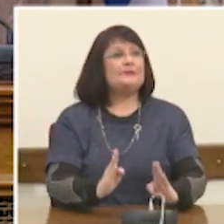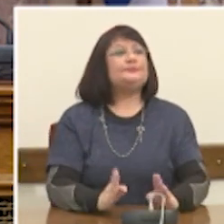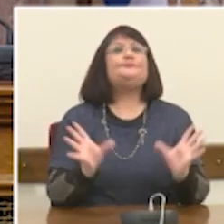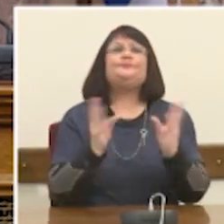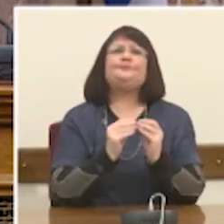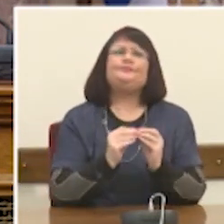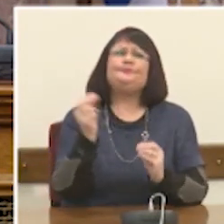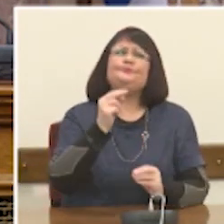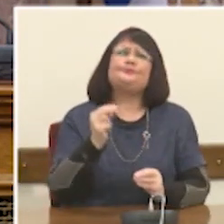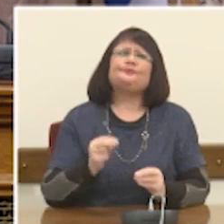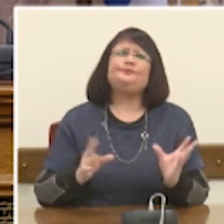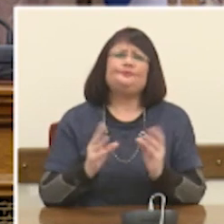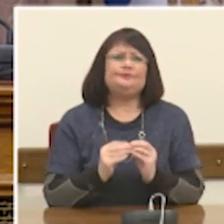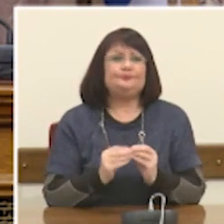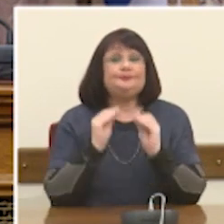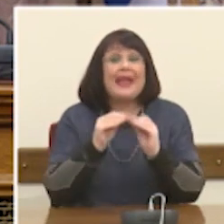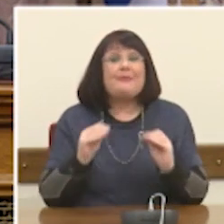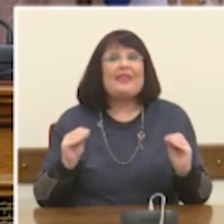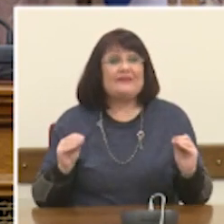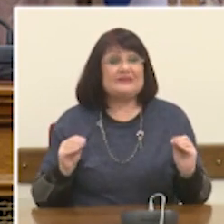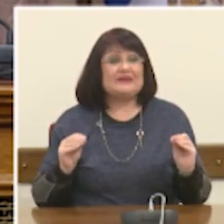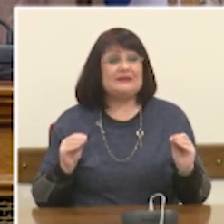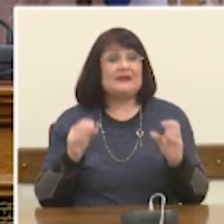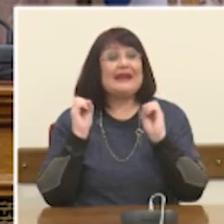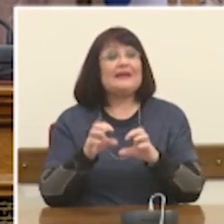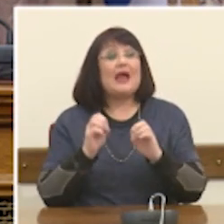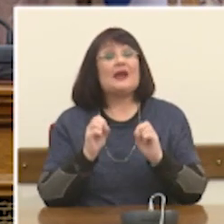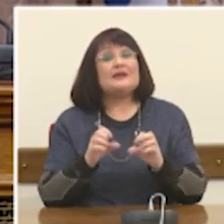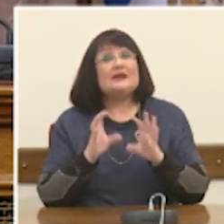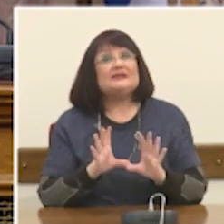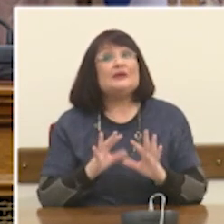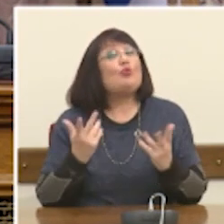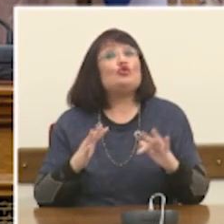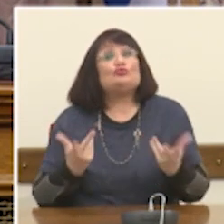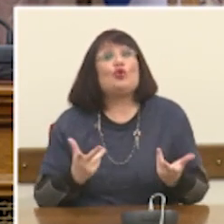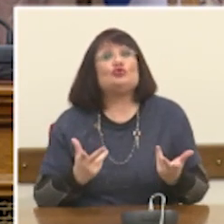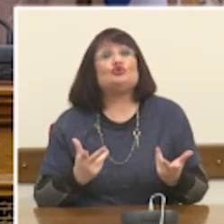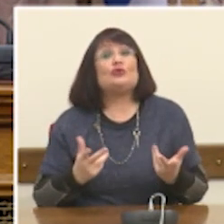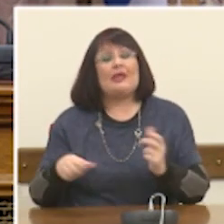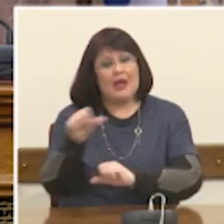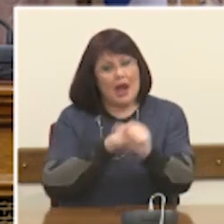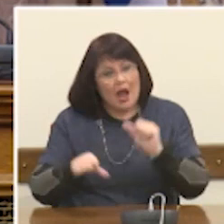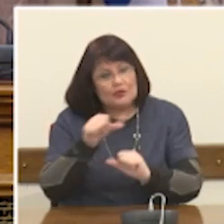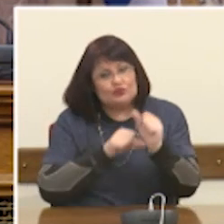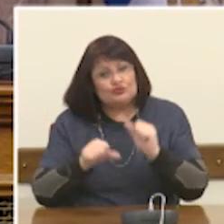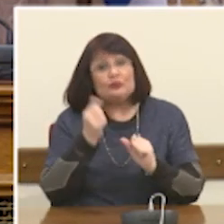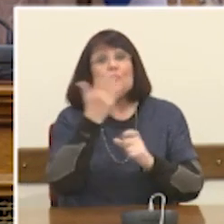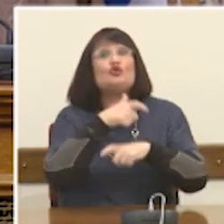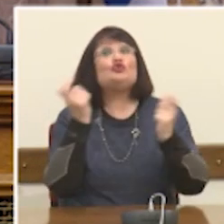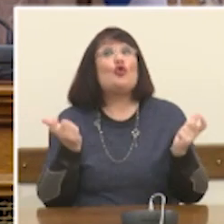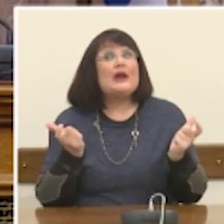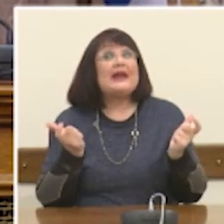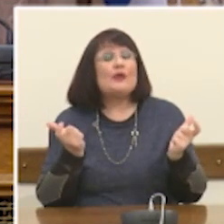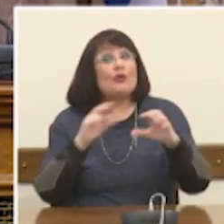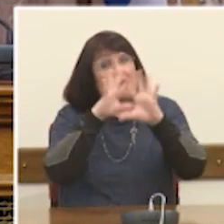τα ζητήματα της εκπαίδευσης, της κατάρτισης, του πώς θα αλλάξει το σχολείο συνολικά